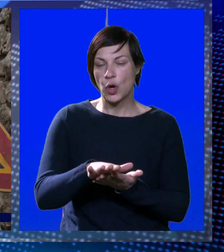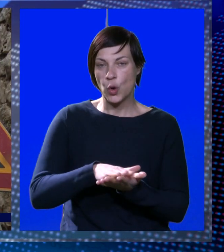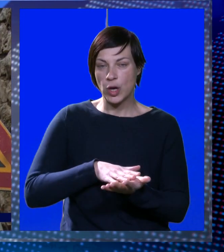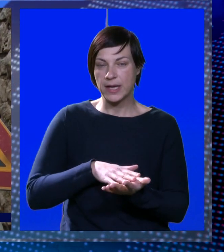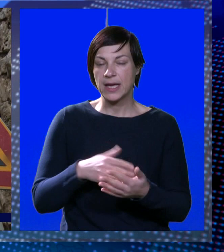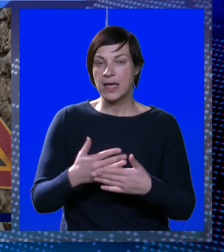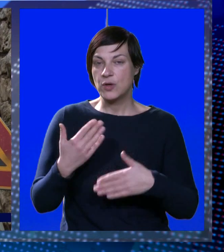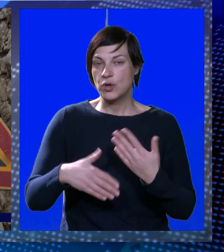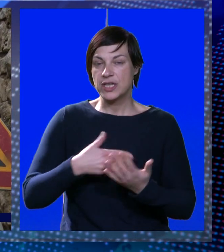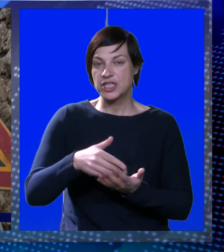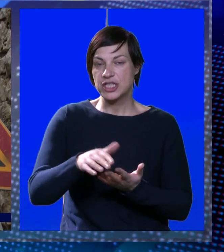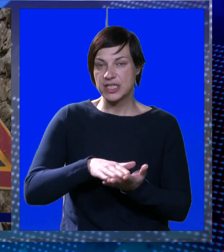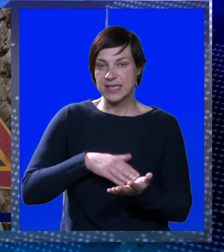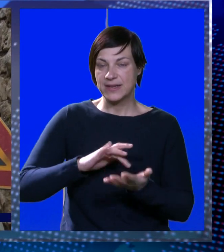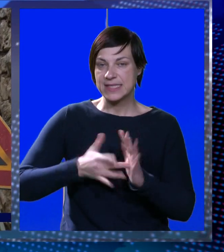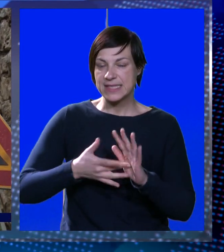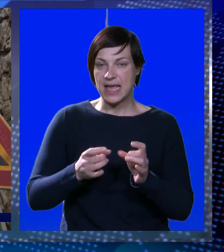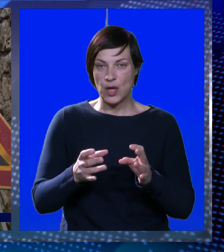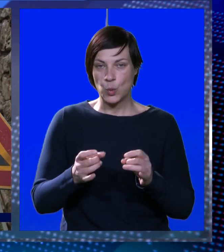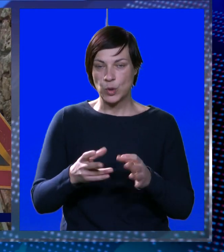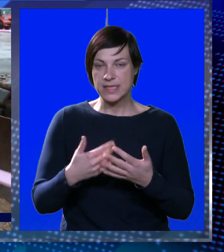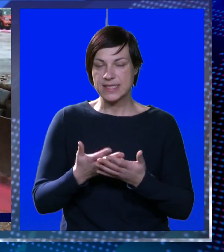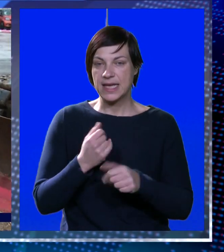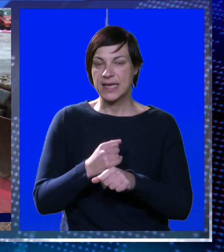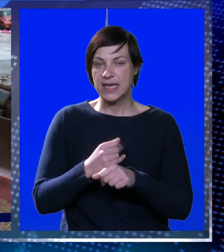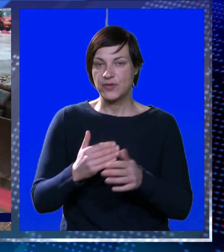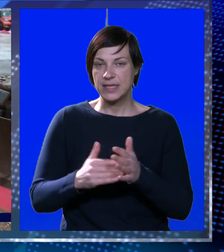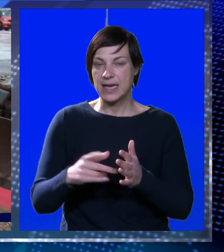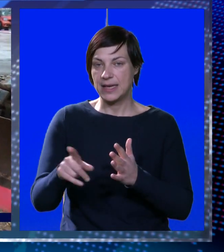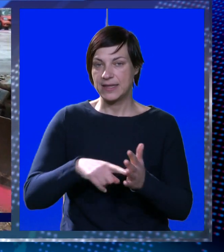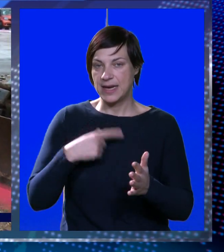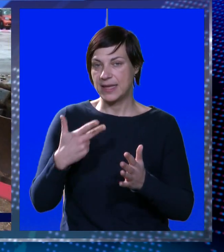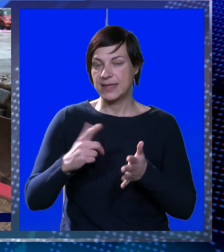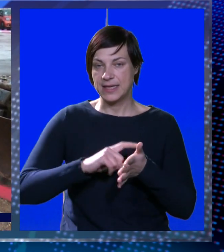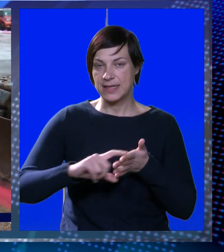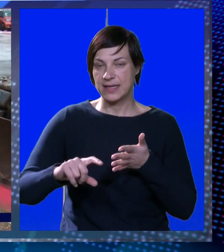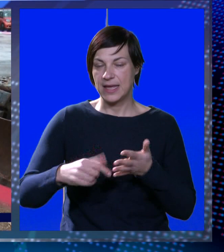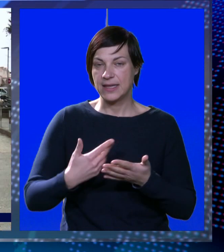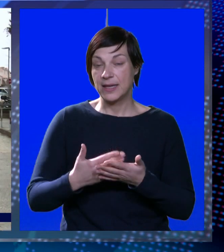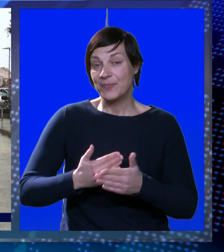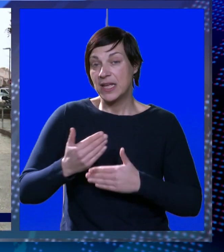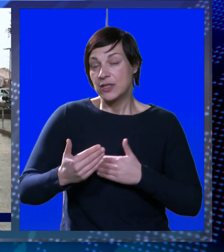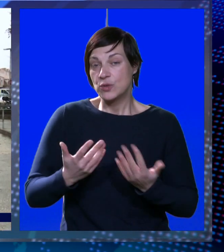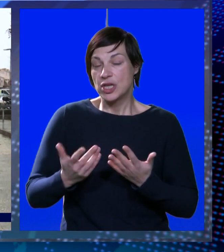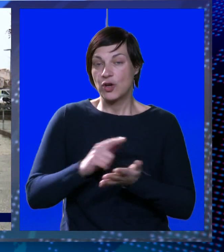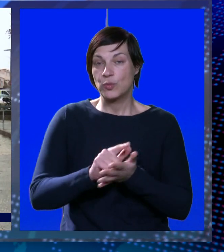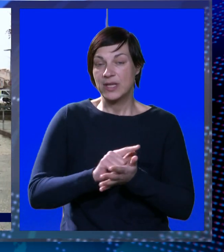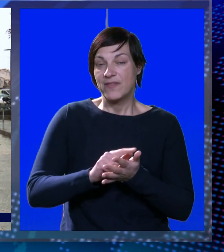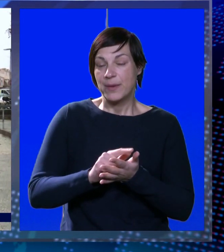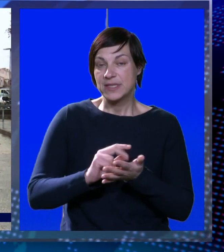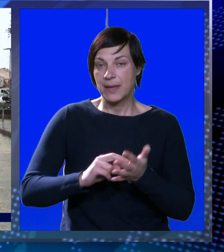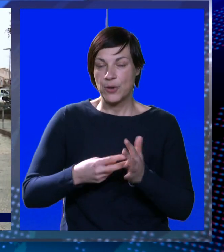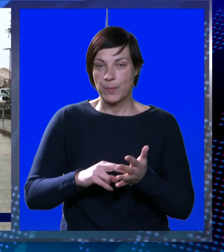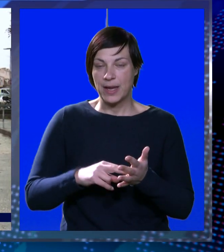a u konačnici će se zaasfaltirati i cijela ulica. Radovi bi trebali trajati tri tjedna, duže ukoliko bude